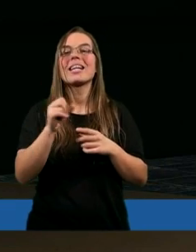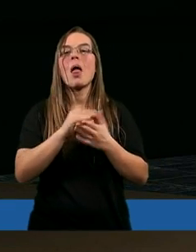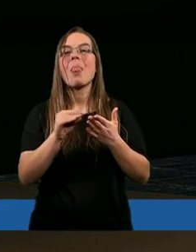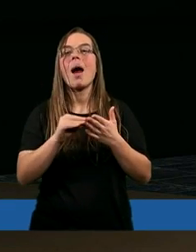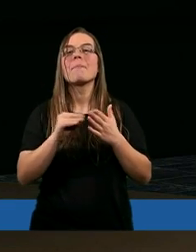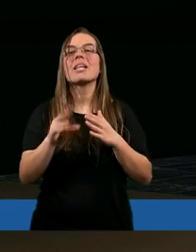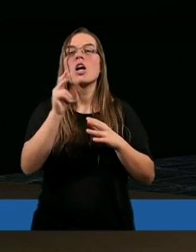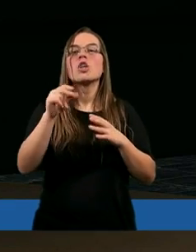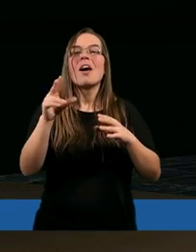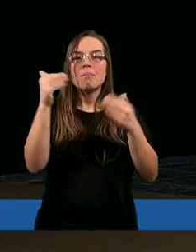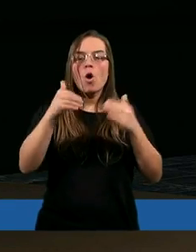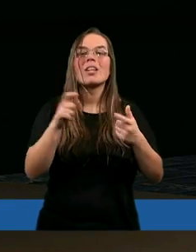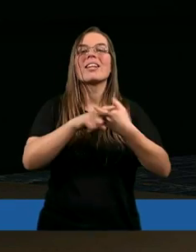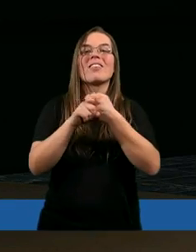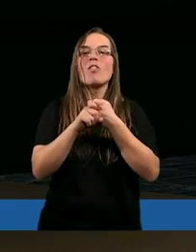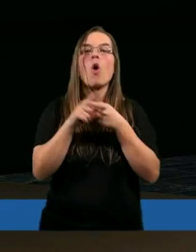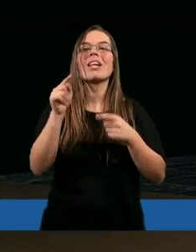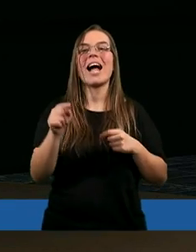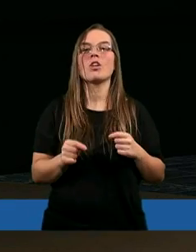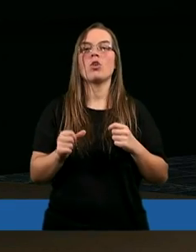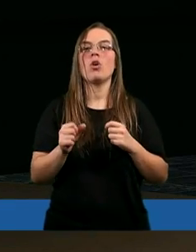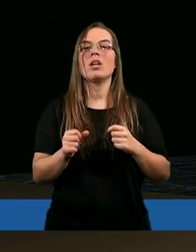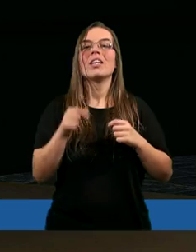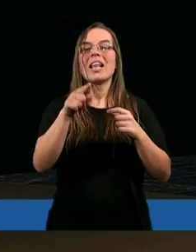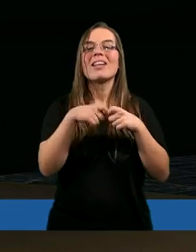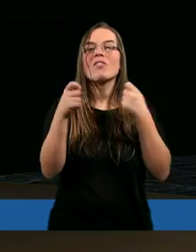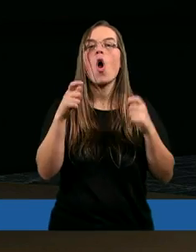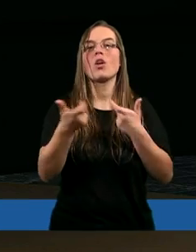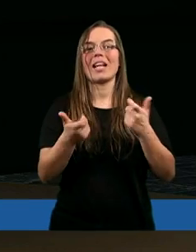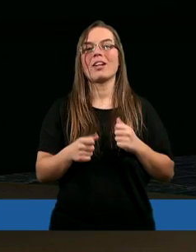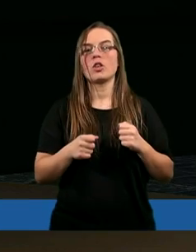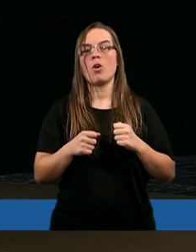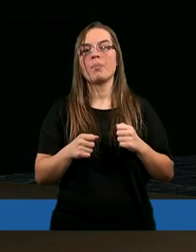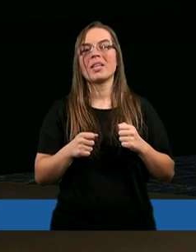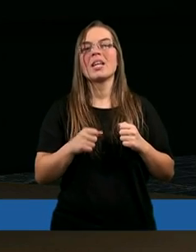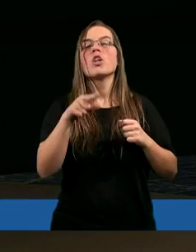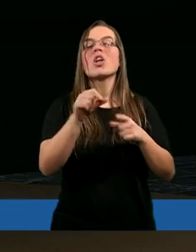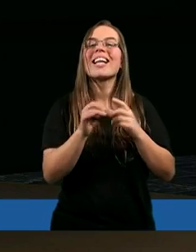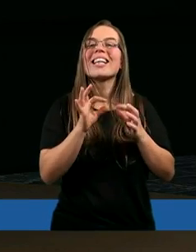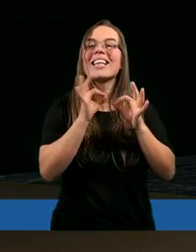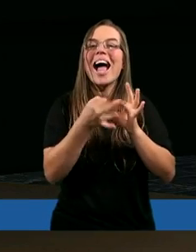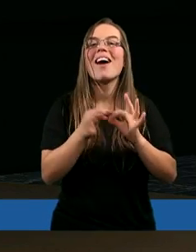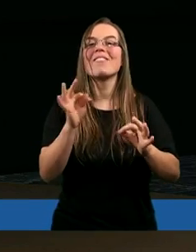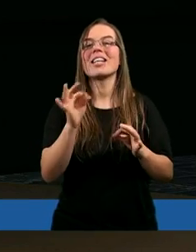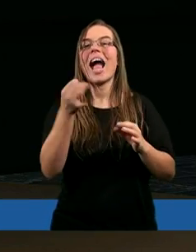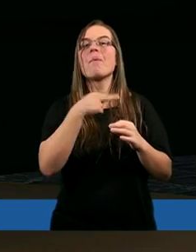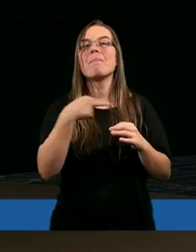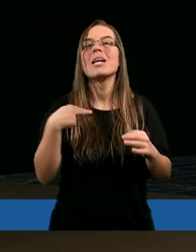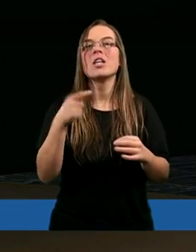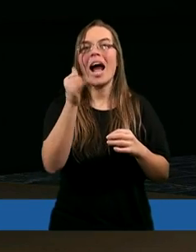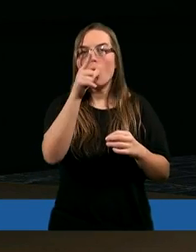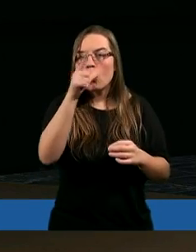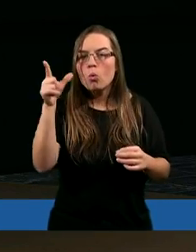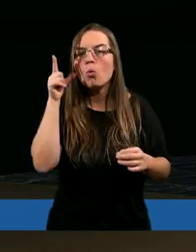napisane. Czy może związać ten plejad? Związać. A jak my nawet my jako ludzie